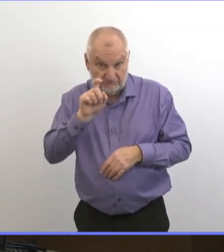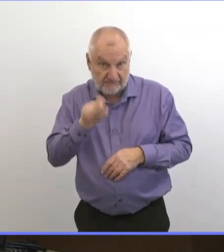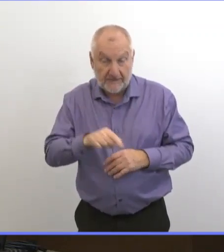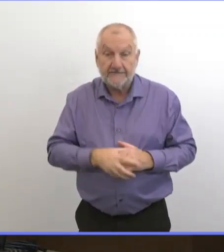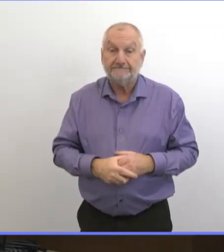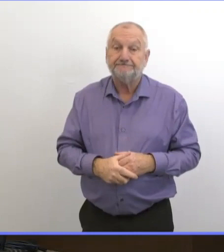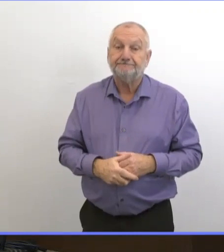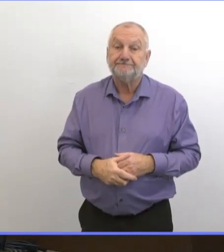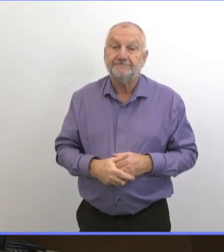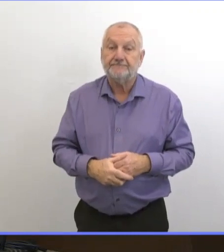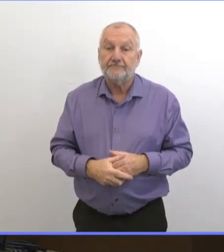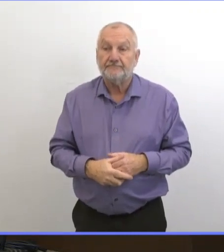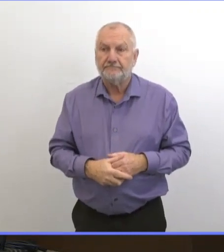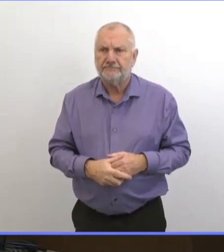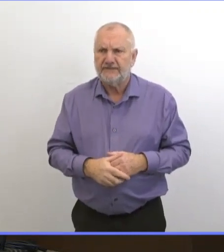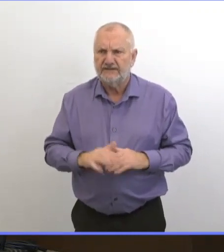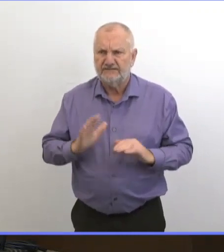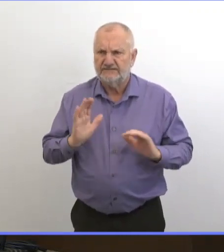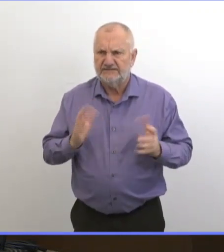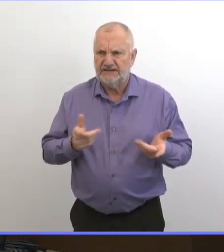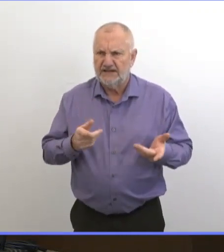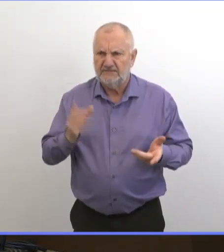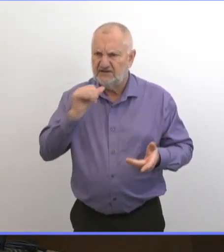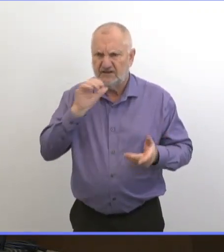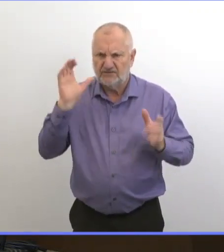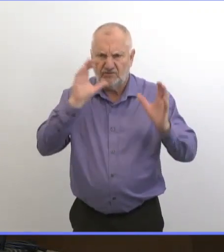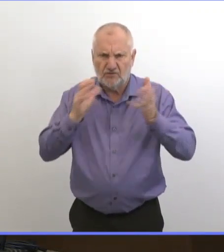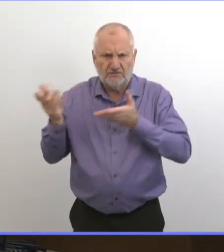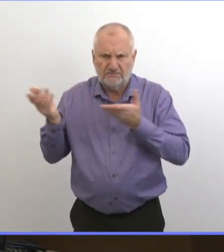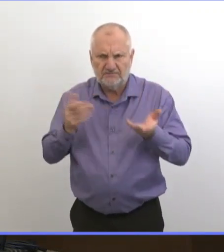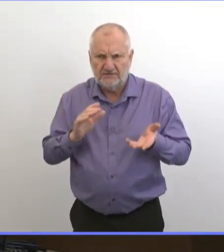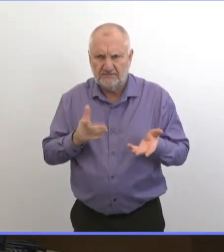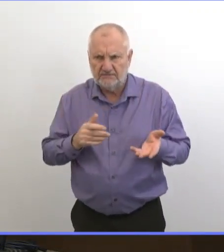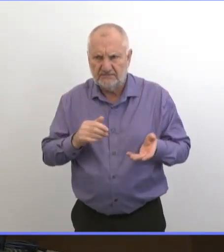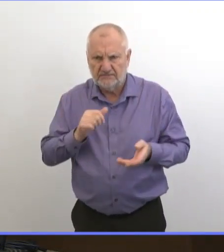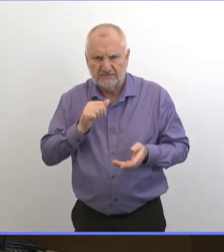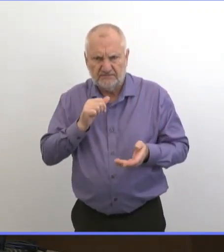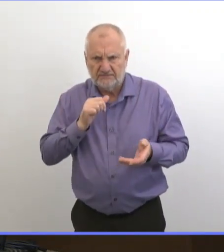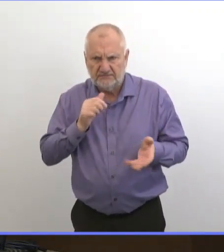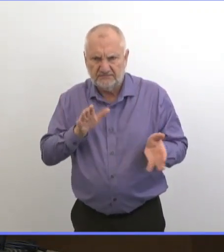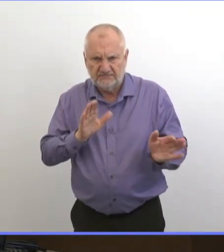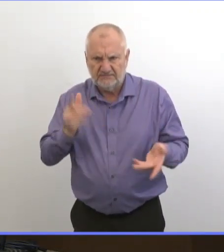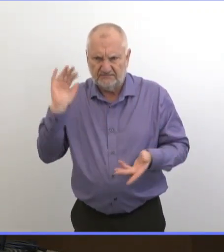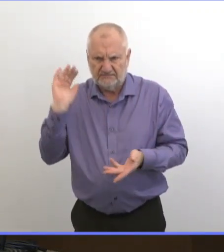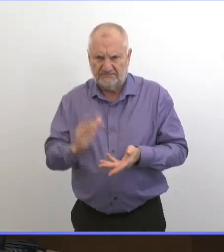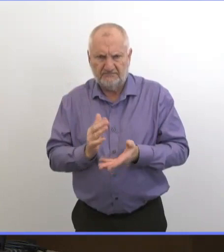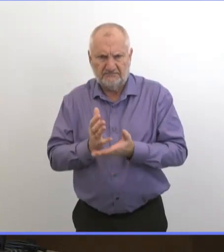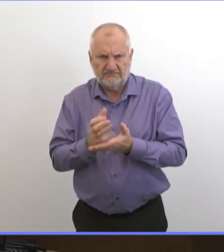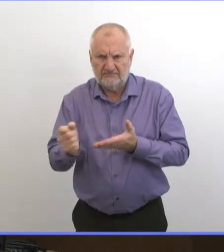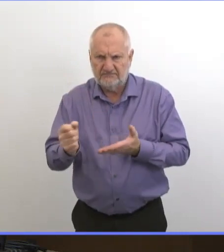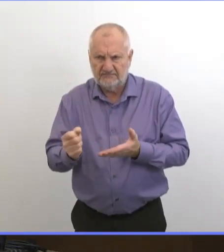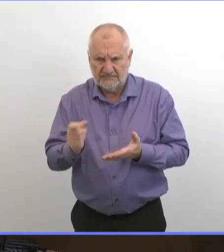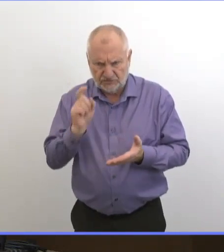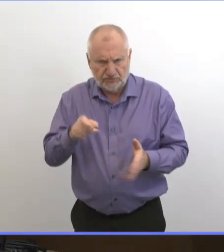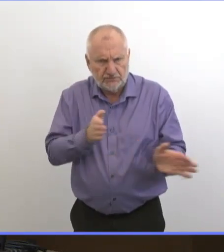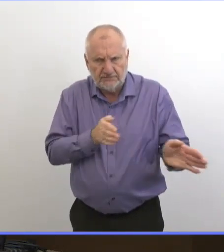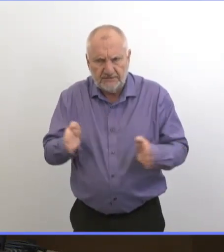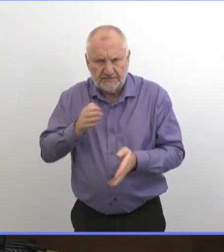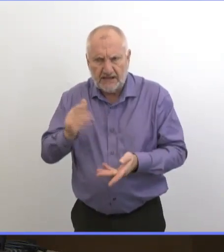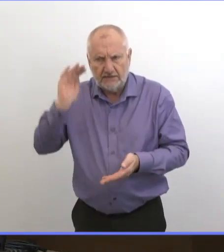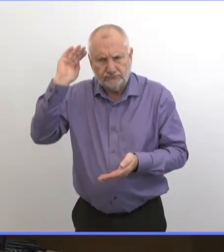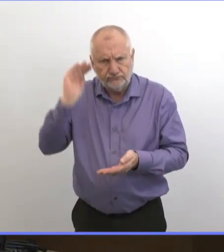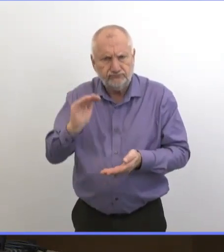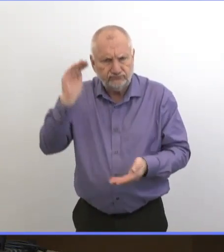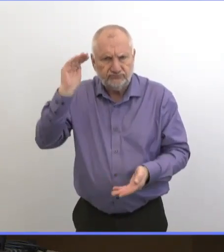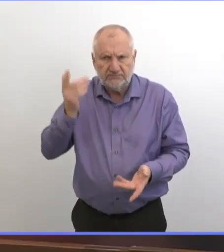Et le problème, on dirait, c'est que les établissements n'ont pas encore reçu ces masques. Est-ce que cette situation vous